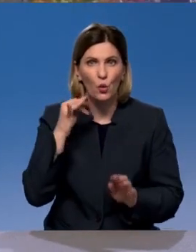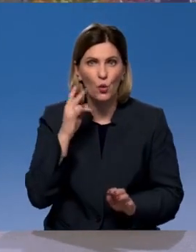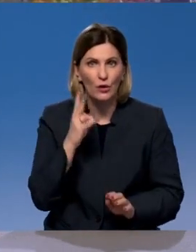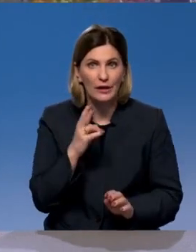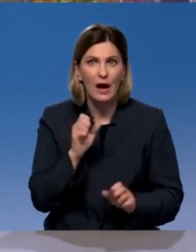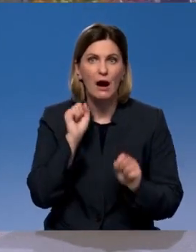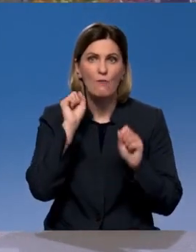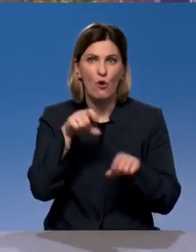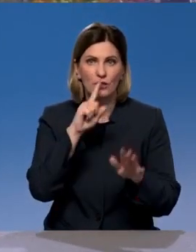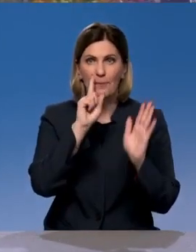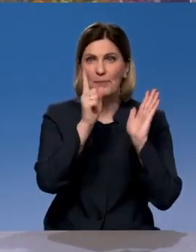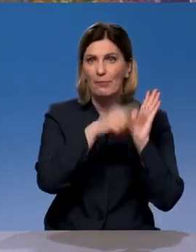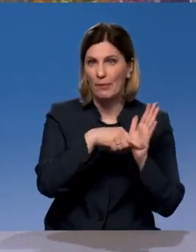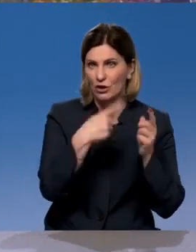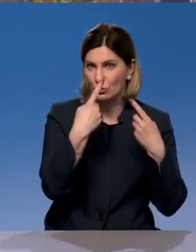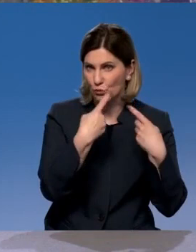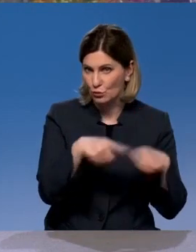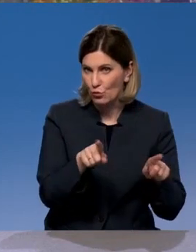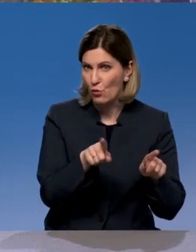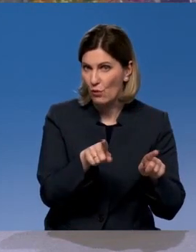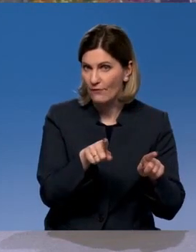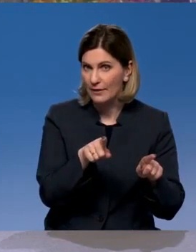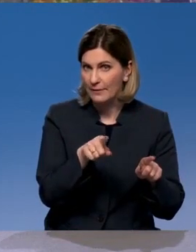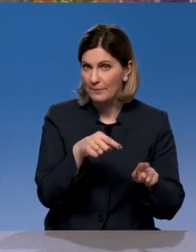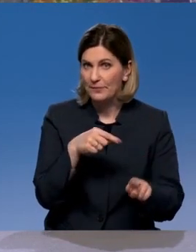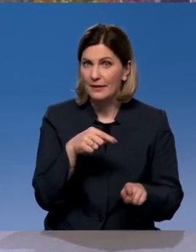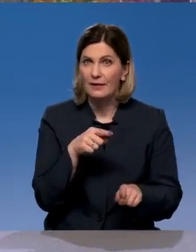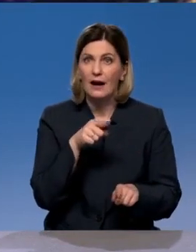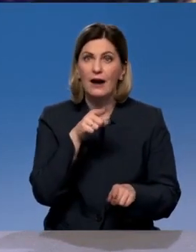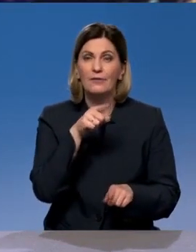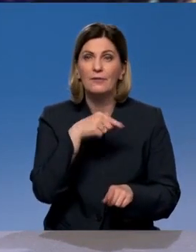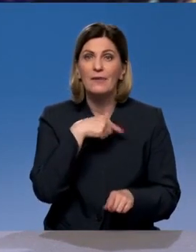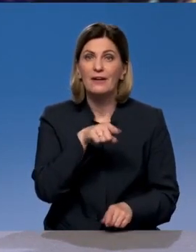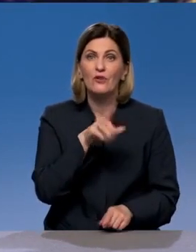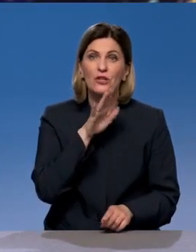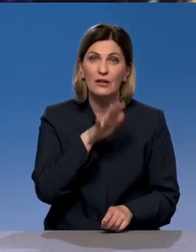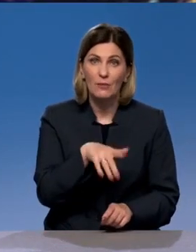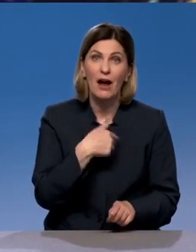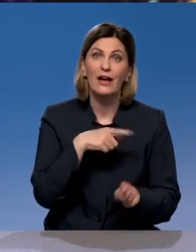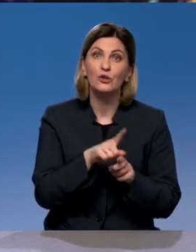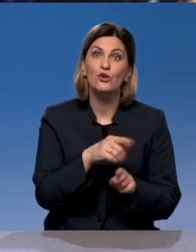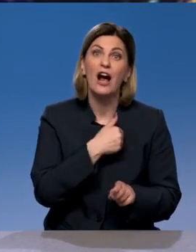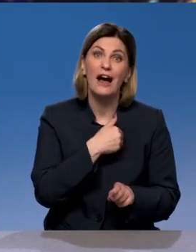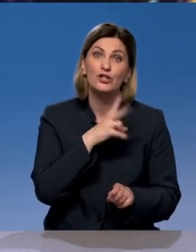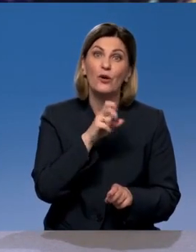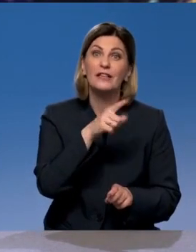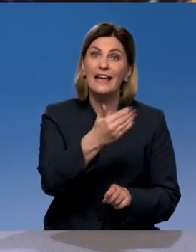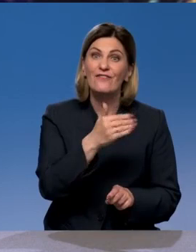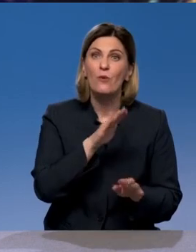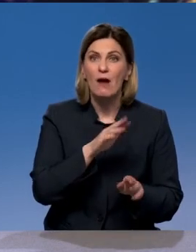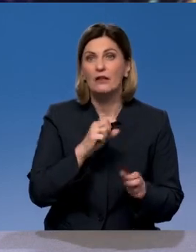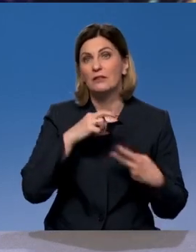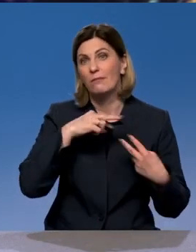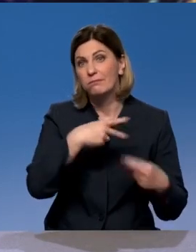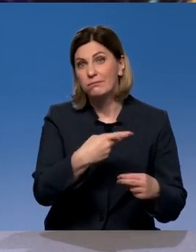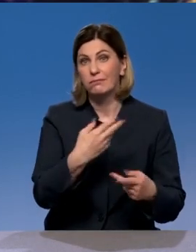кого-то другого. У нас, мы его не любим, он тоже купил, а он вот сидит, я тоже хочу на его место. Все разное, и все бывает